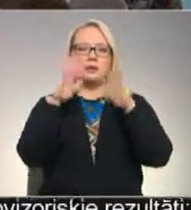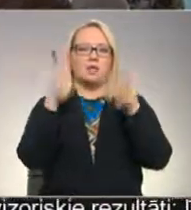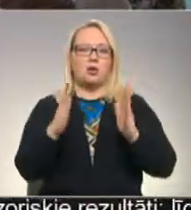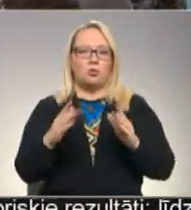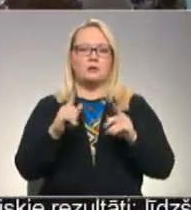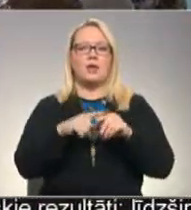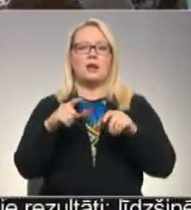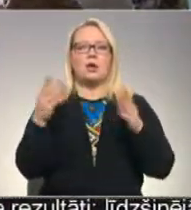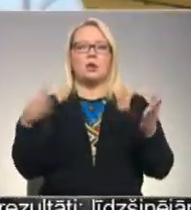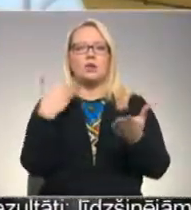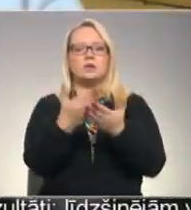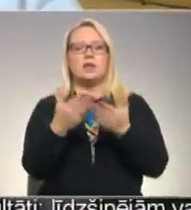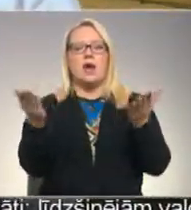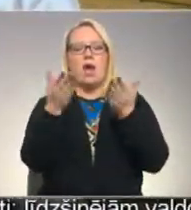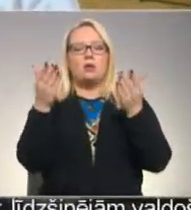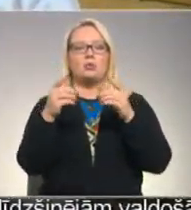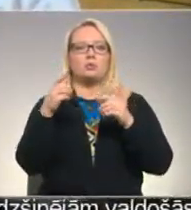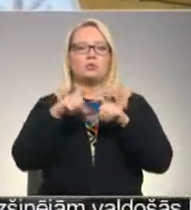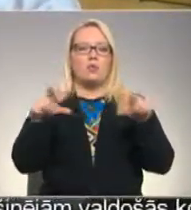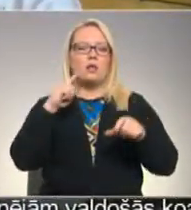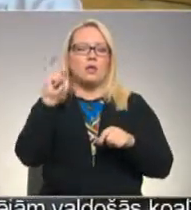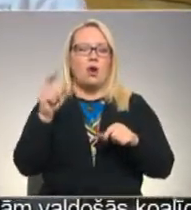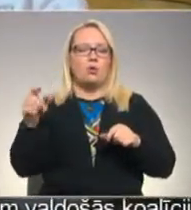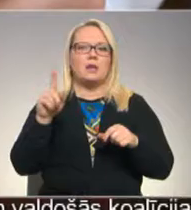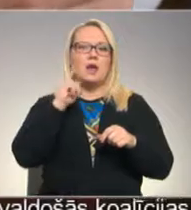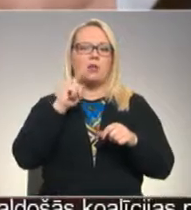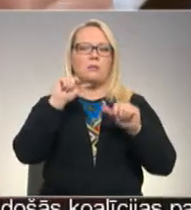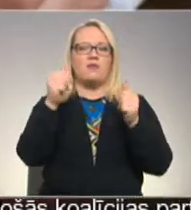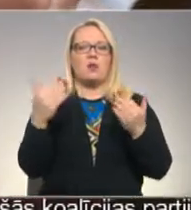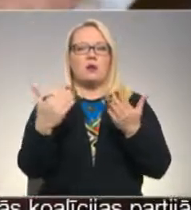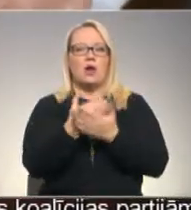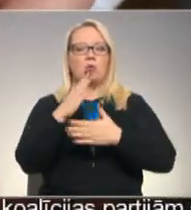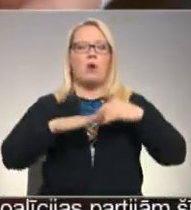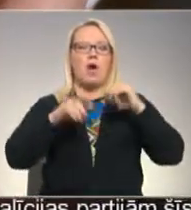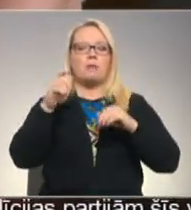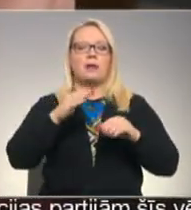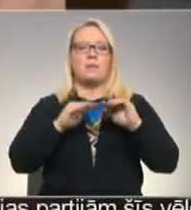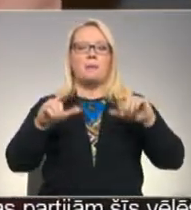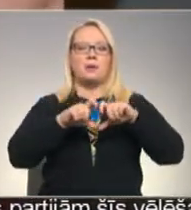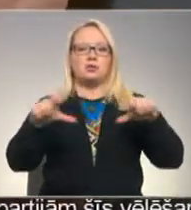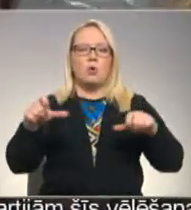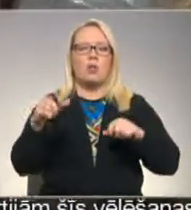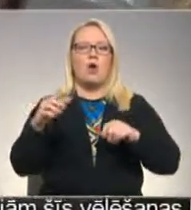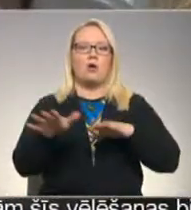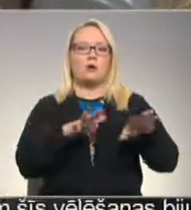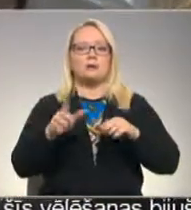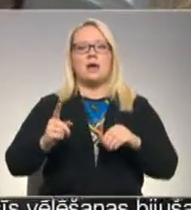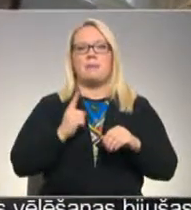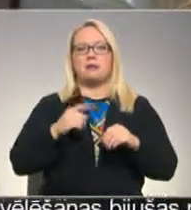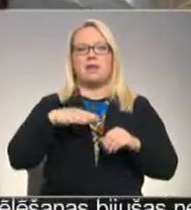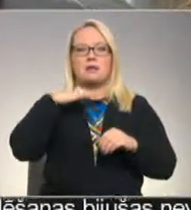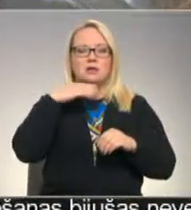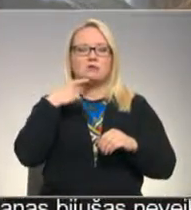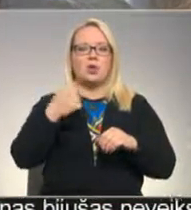arī skolu jaunatni, jau bērnībā pieaus savas spējas radīt un veidot ko skaistu, amatnieki salas pamatskola organizēja meistarklases skolēni atzīst, ka